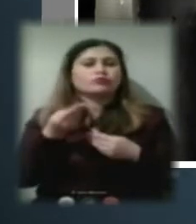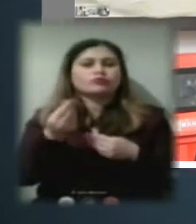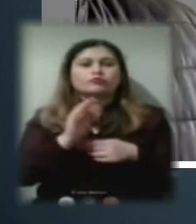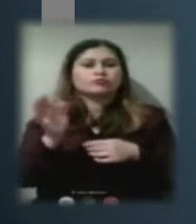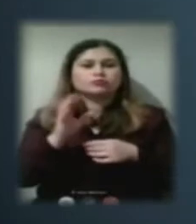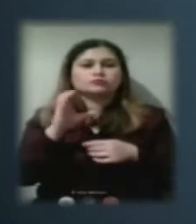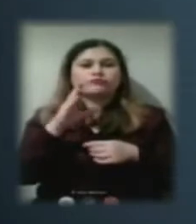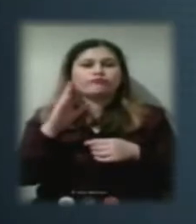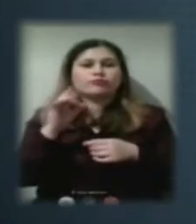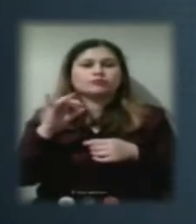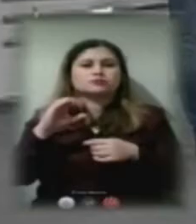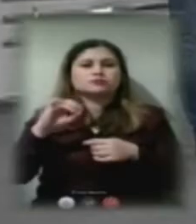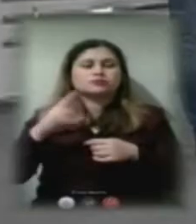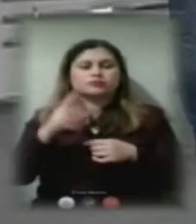місяця.